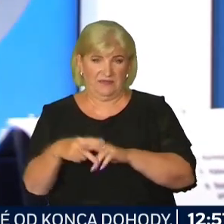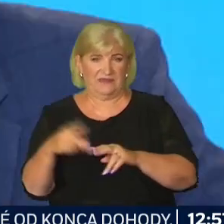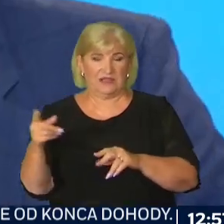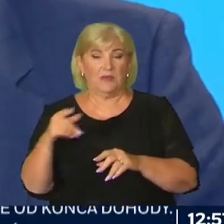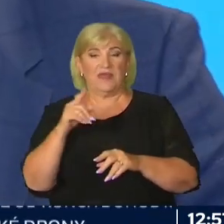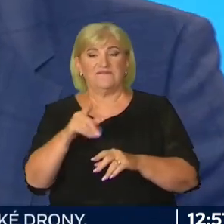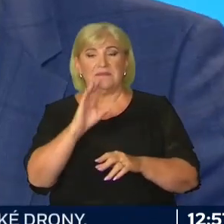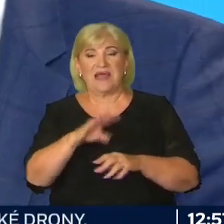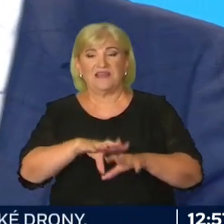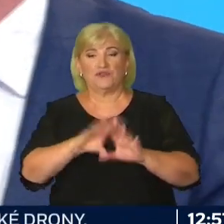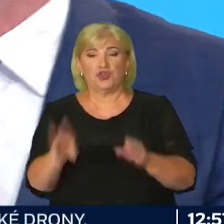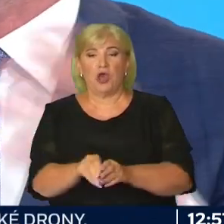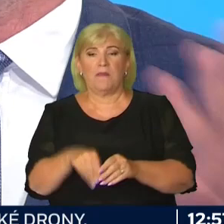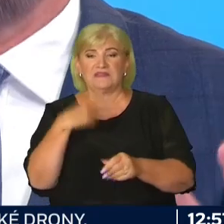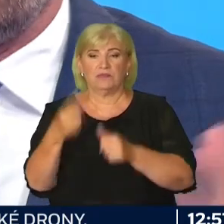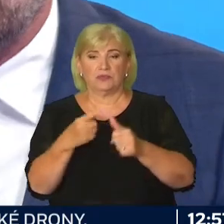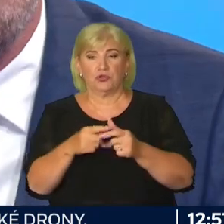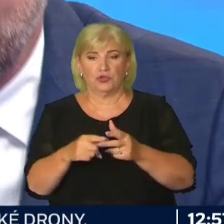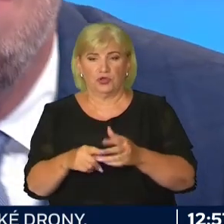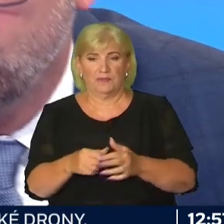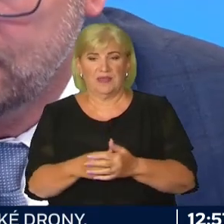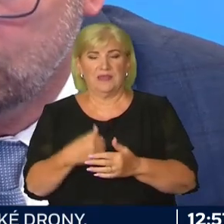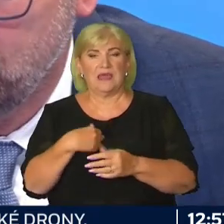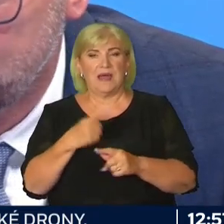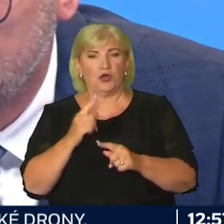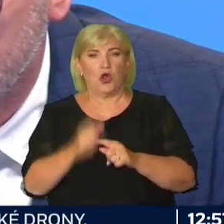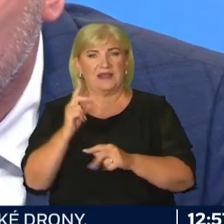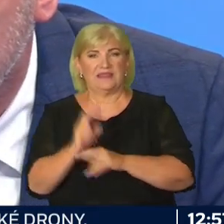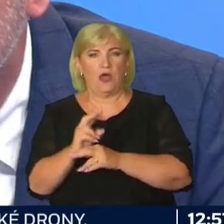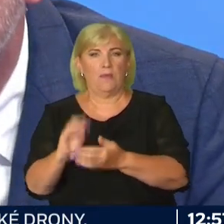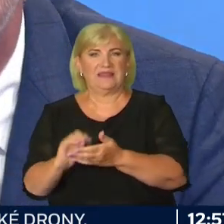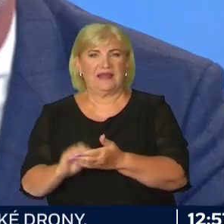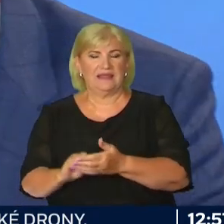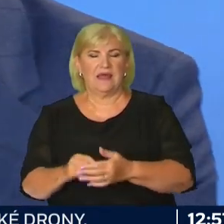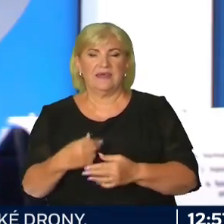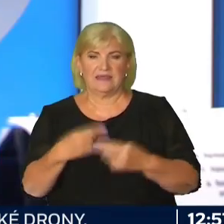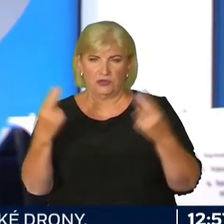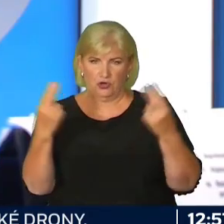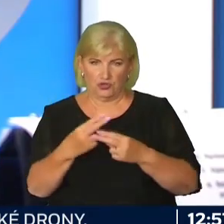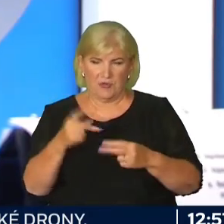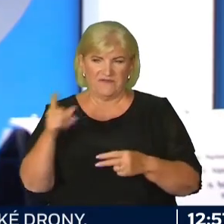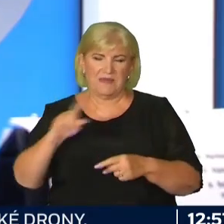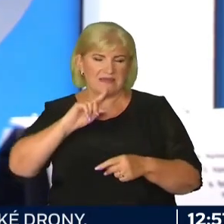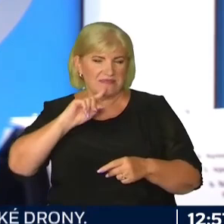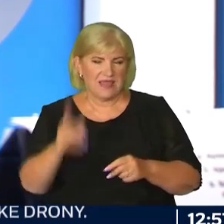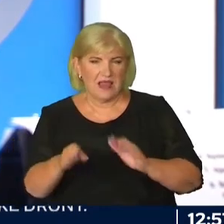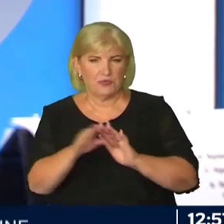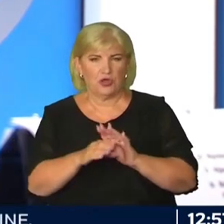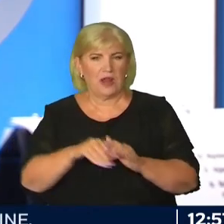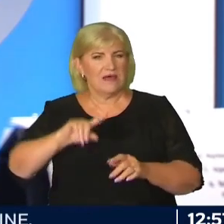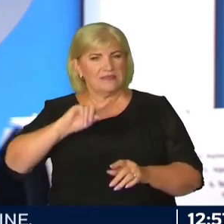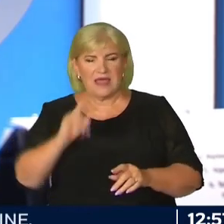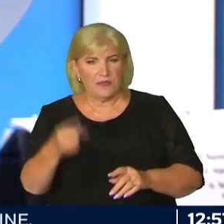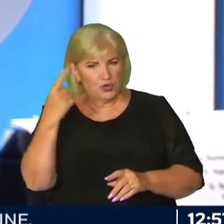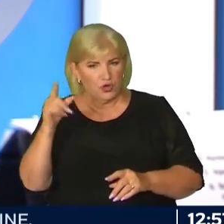Vy tam máte všeobecné nejaké tvrdenie, za hospodársky rast. Ja mám konkrétne opatrenia. Ja tomu rozumiem, vy máte najlepší program najlepších odborníkov.